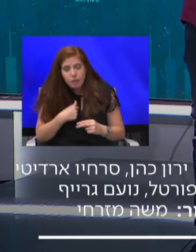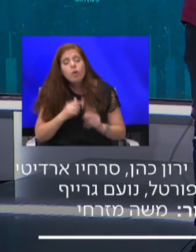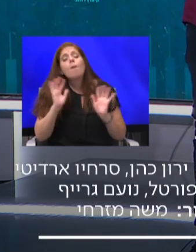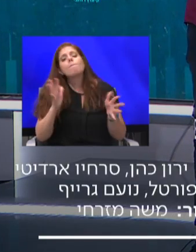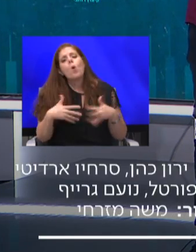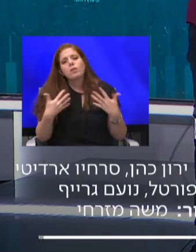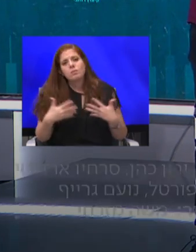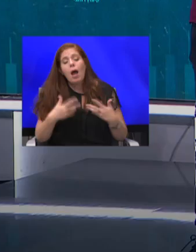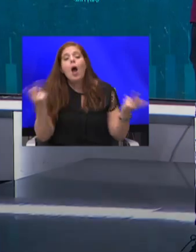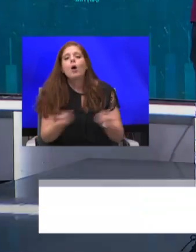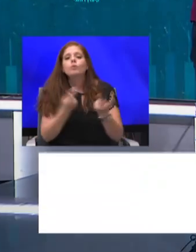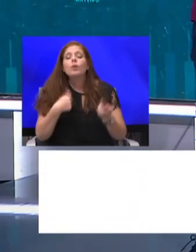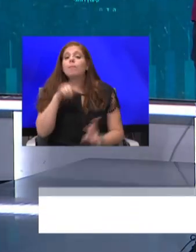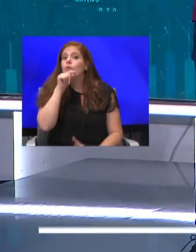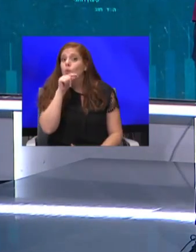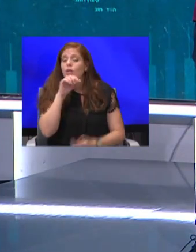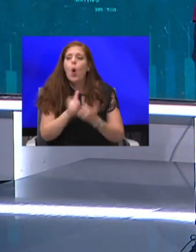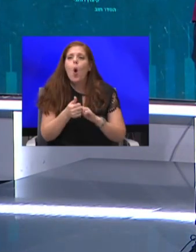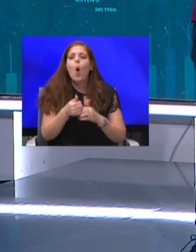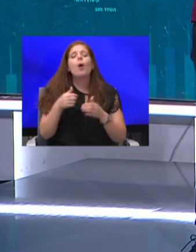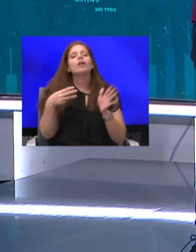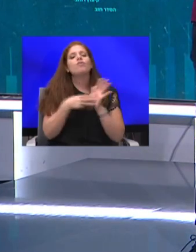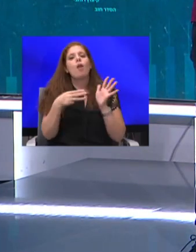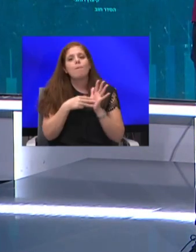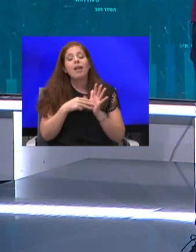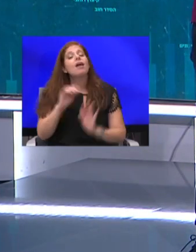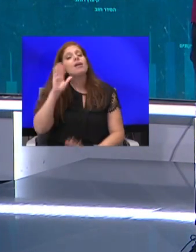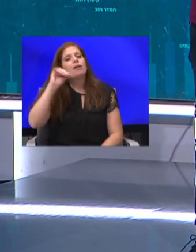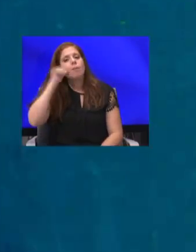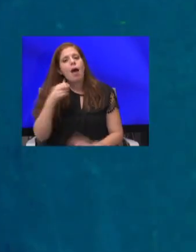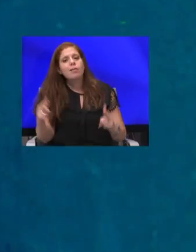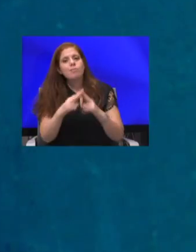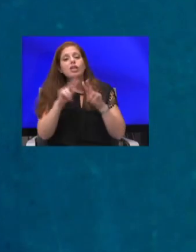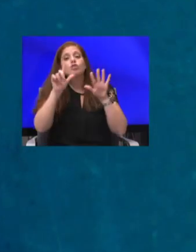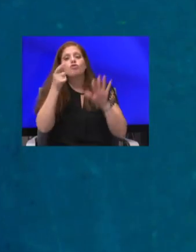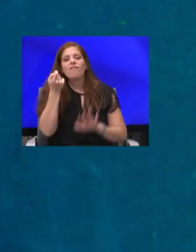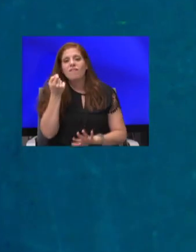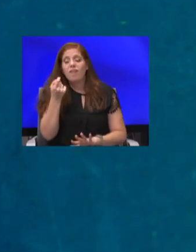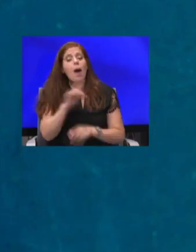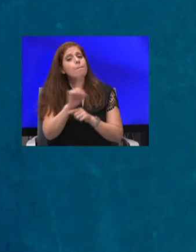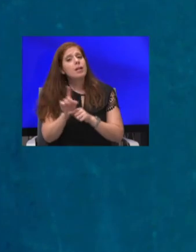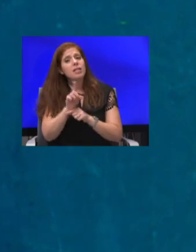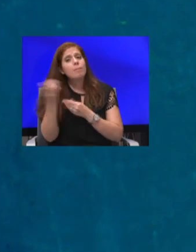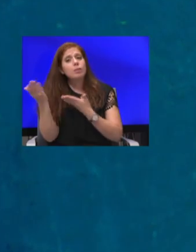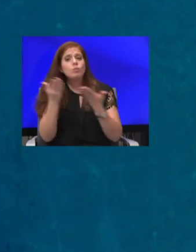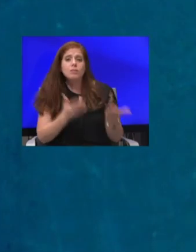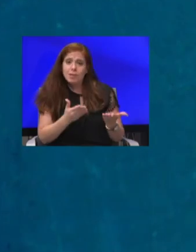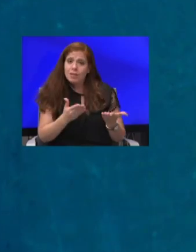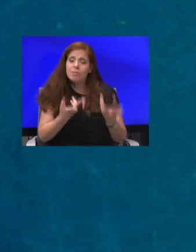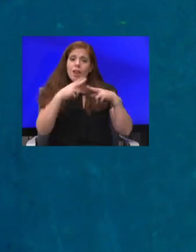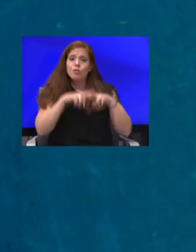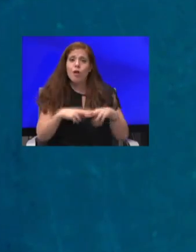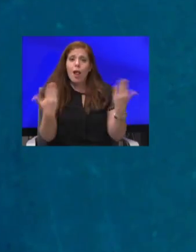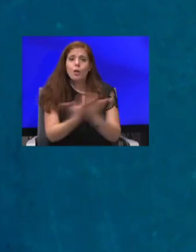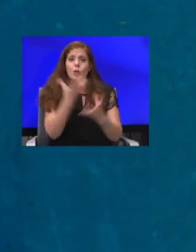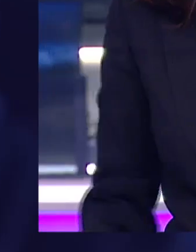בטוויטר או כתבורו לנו למייל. אנחנו נהיה כאן גם מחר, ב-7 ו-4. בינתיים, אתן מוזמנות ומוזמנים להישאר לחדשות הערב עם דוריה למפל.